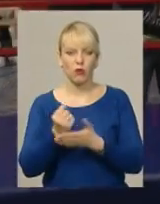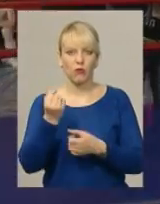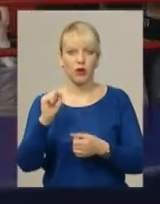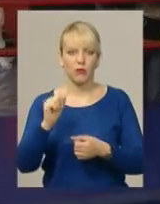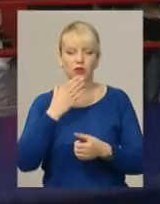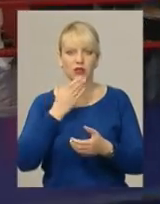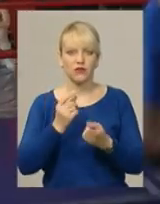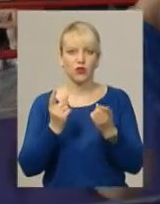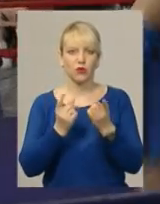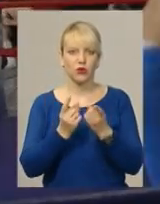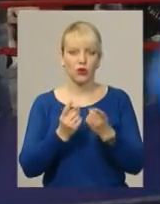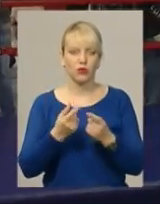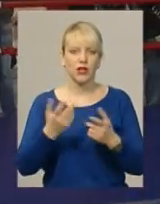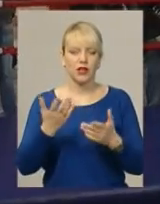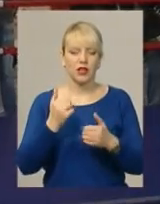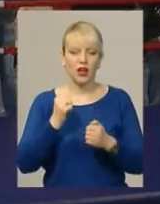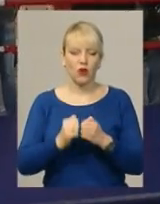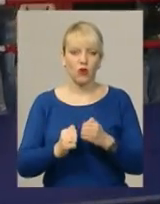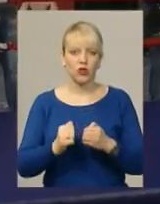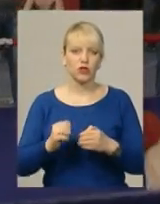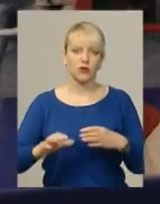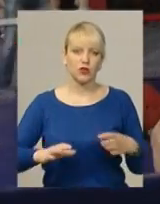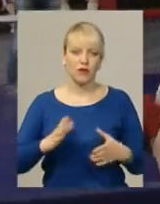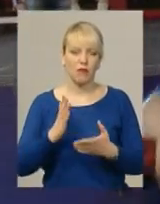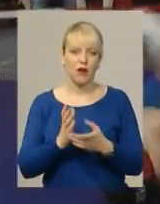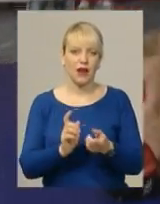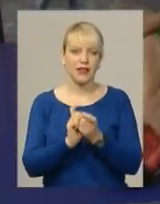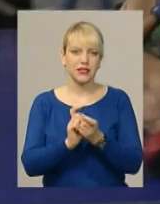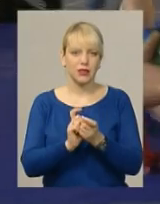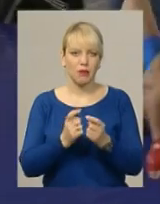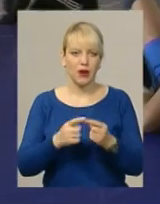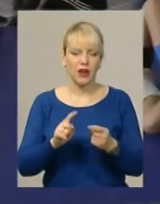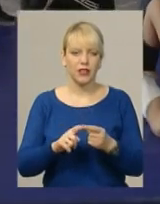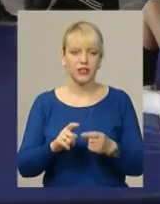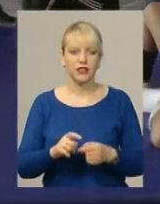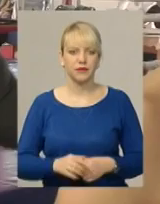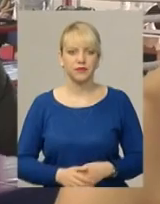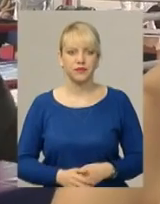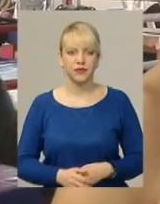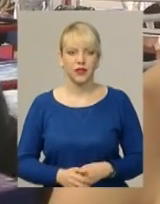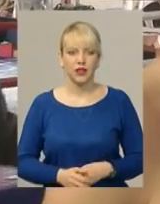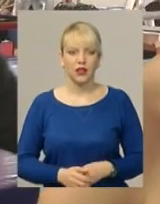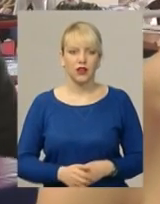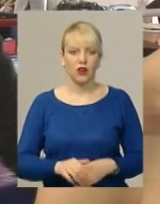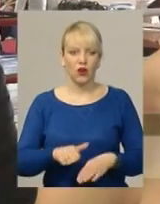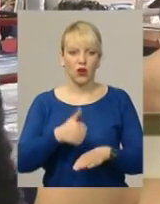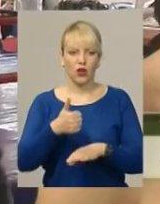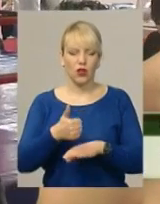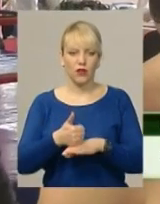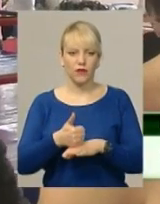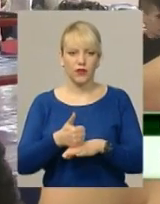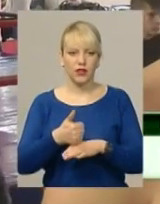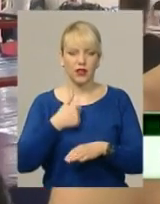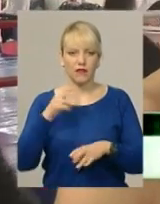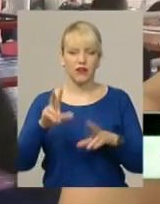своїм одноклубником, з яким на кожному тренування має спаринги. Боєць запевняє вже за свою, у чому за порука успіху. Головне, я